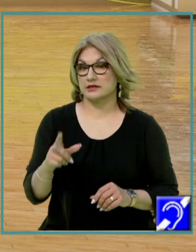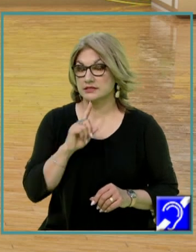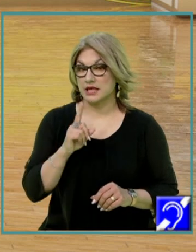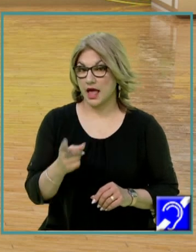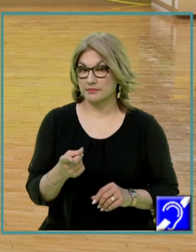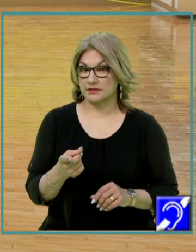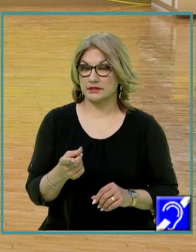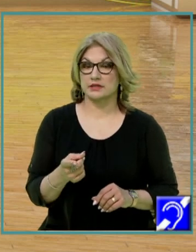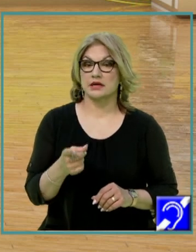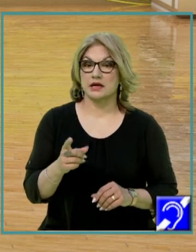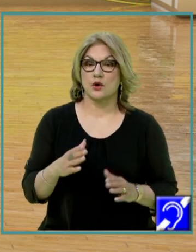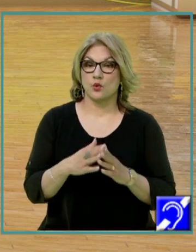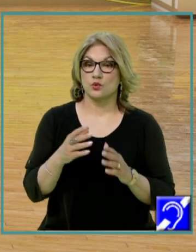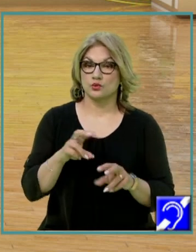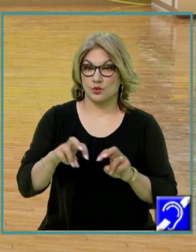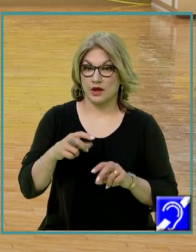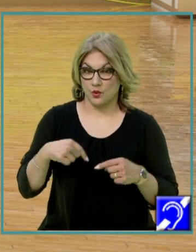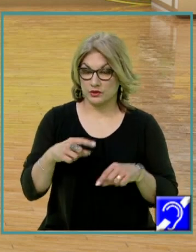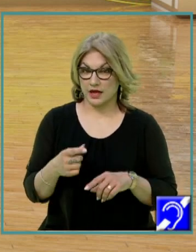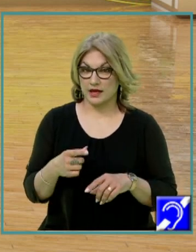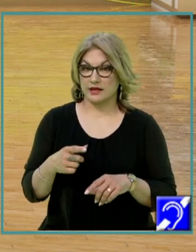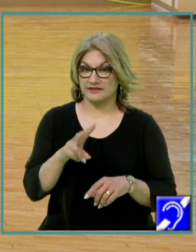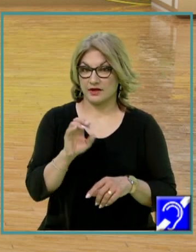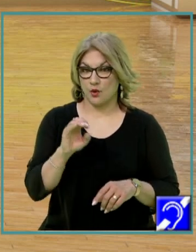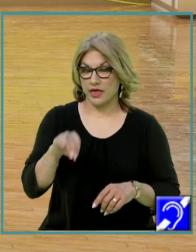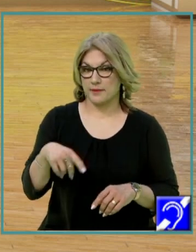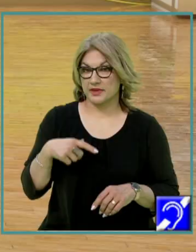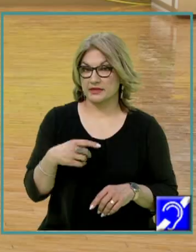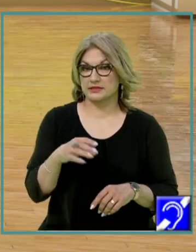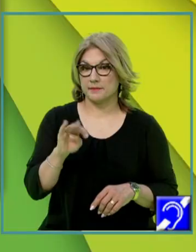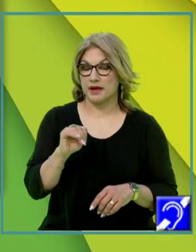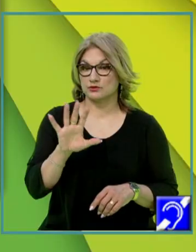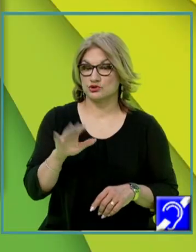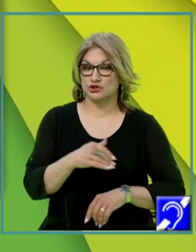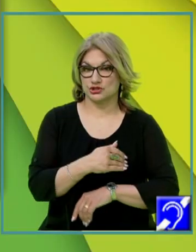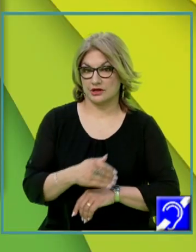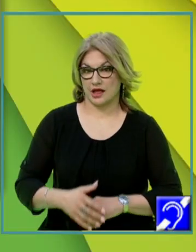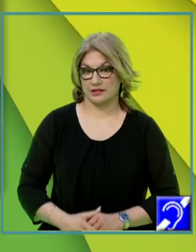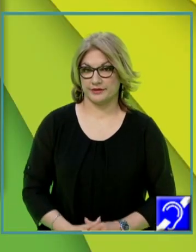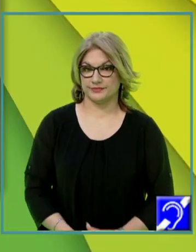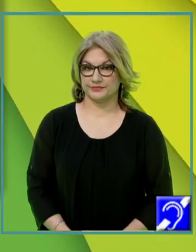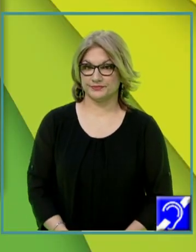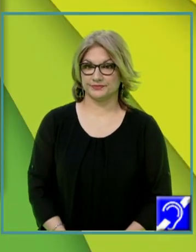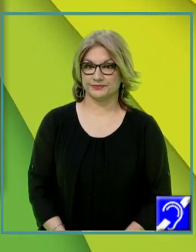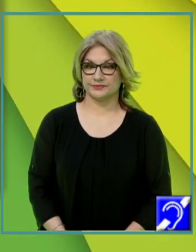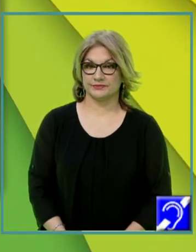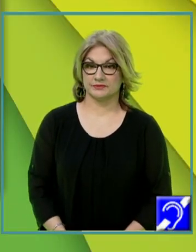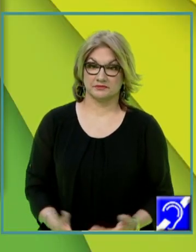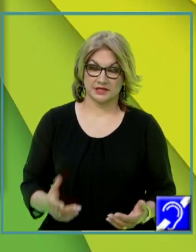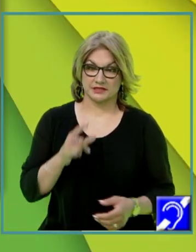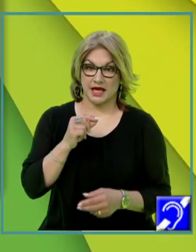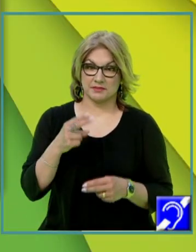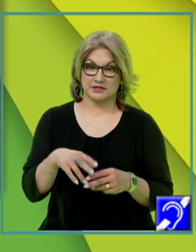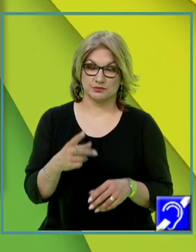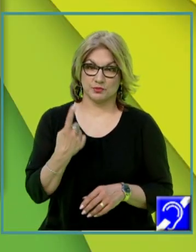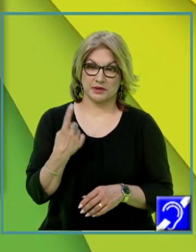înseamnă că unghiul căutat, VOM, este de 45 de grade. Și am răspuns la prima